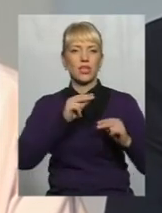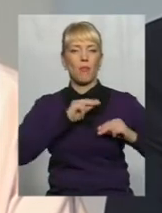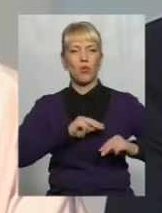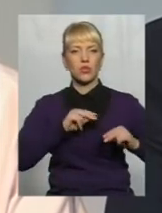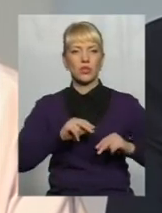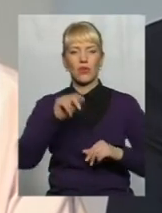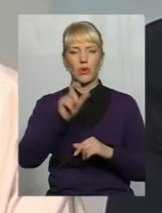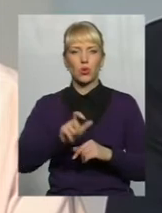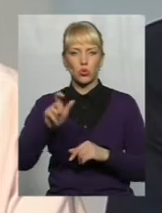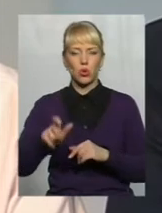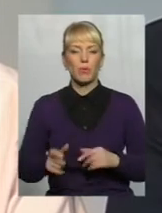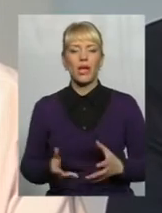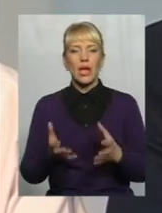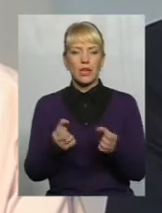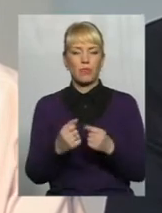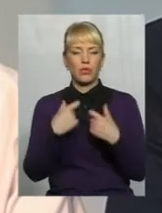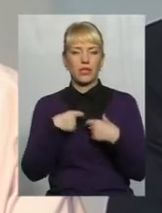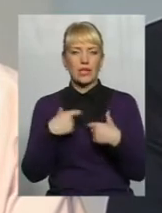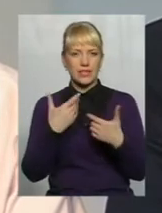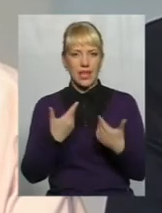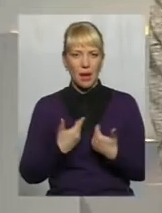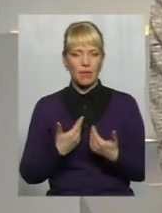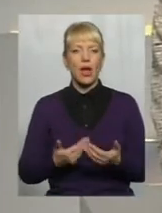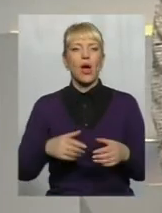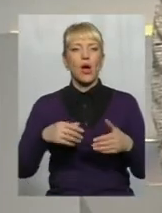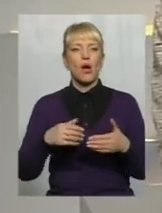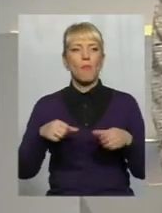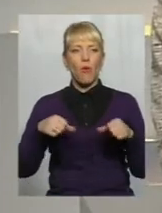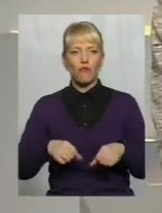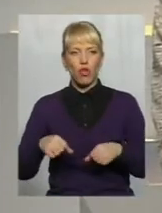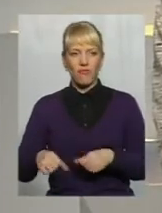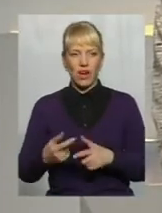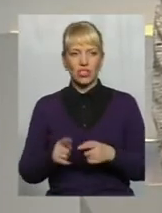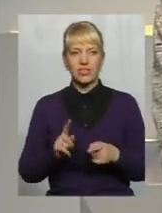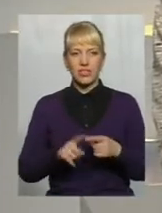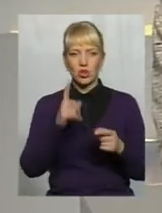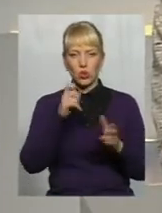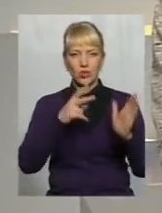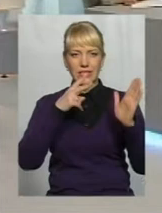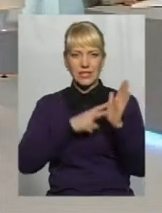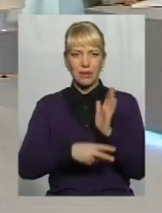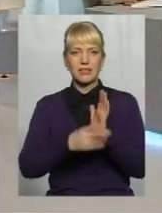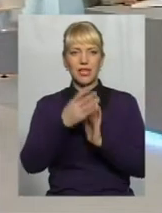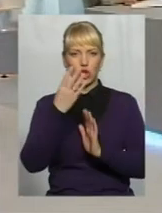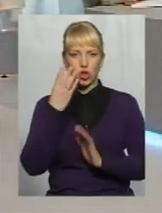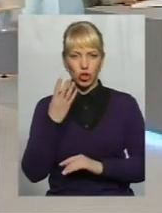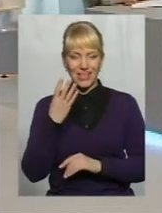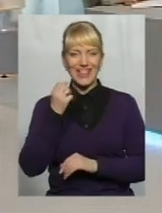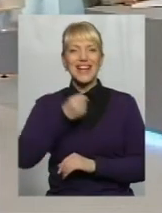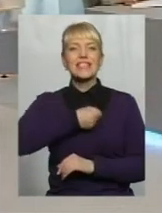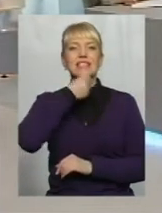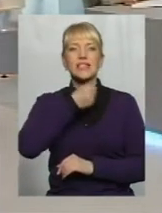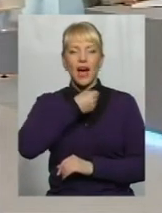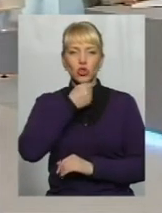нових для себе і достатньо важливих як для громади повноважень Ті 174 старости